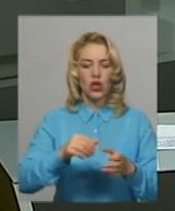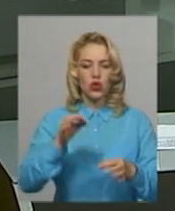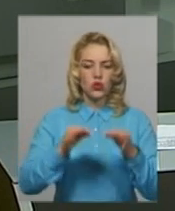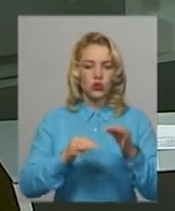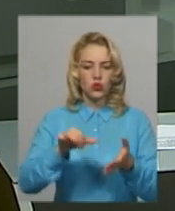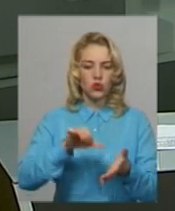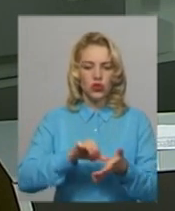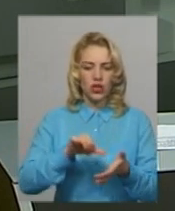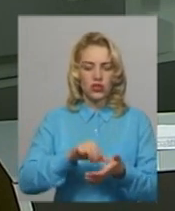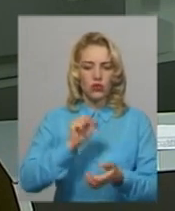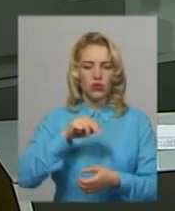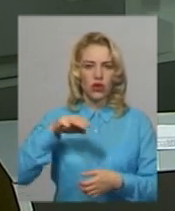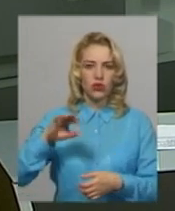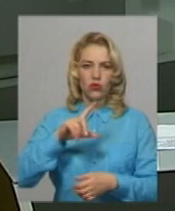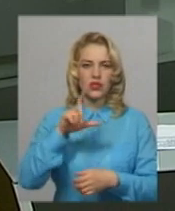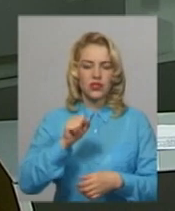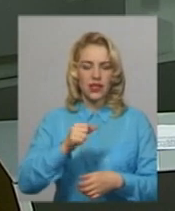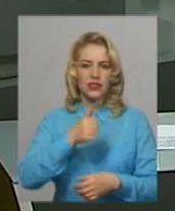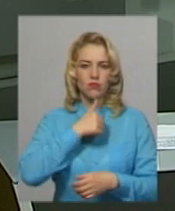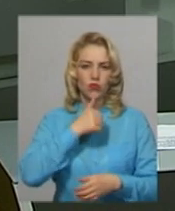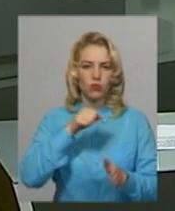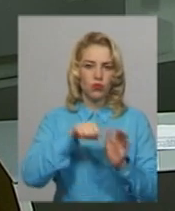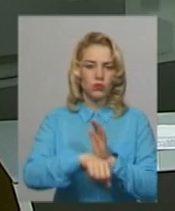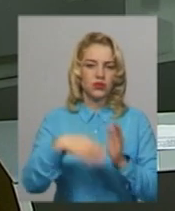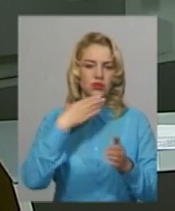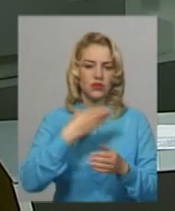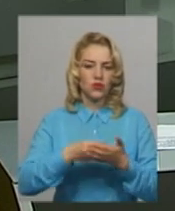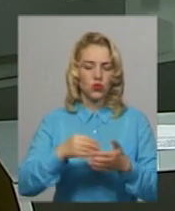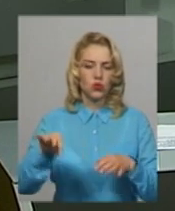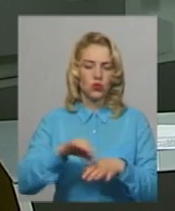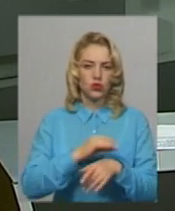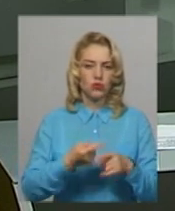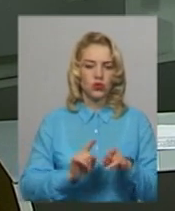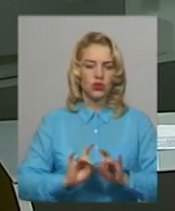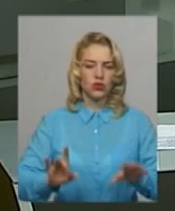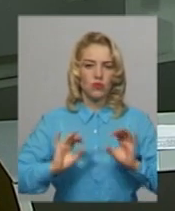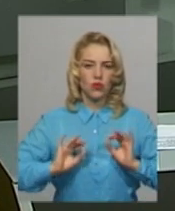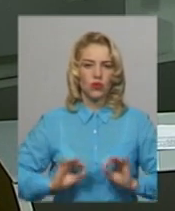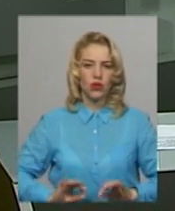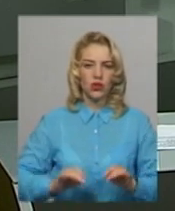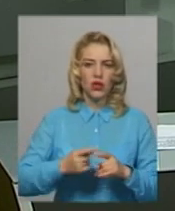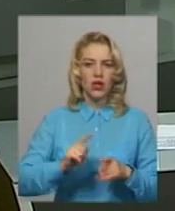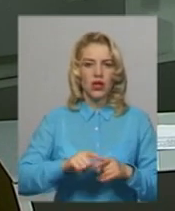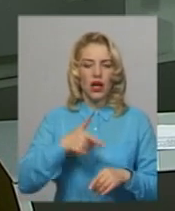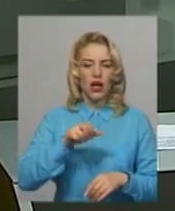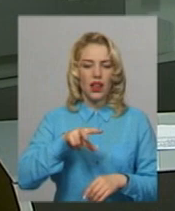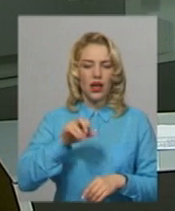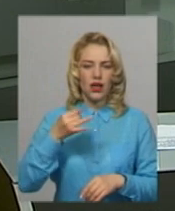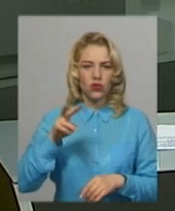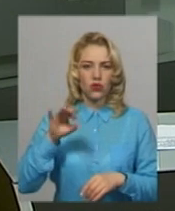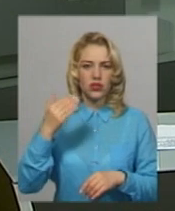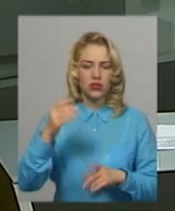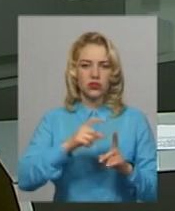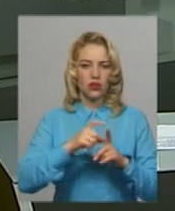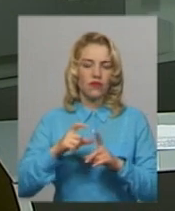країни за замах на вбивство власної дружини. Про це повідомила прокурор відділу прокуратури Хмельницької області Анна Галайко. За